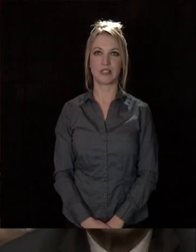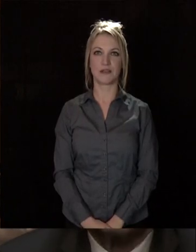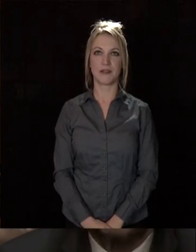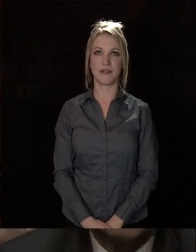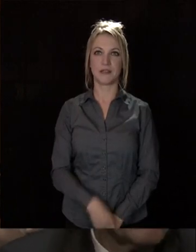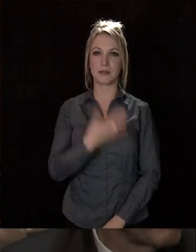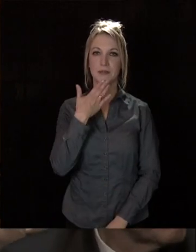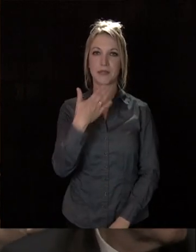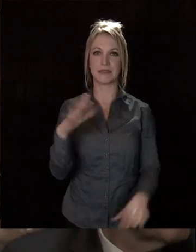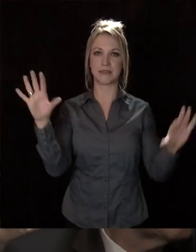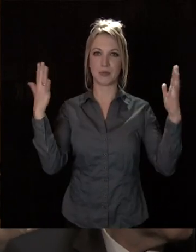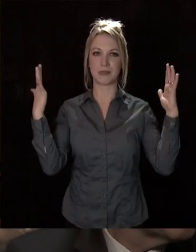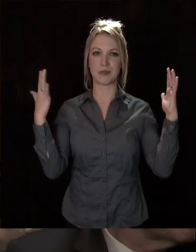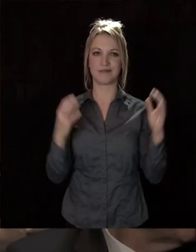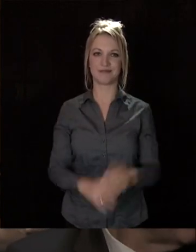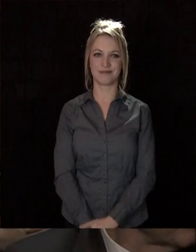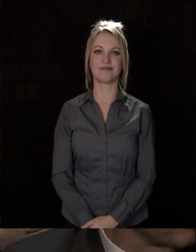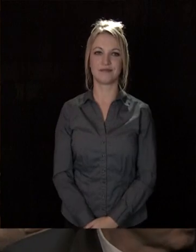Merci pour ces applaudissements spontanés.